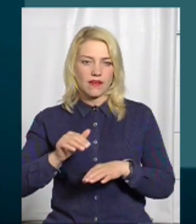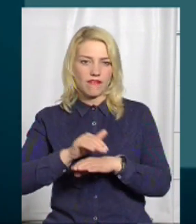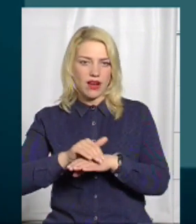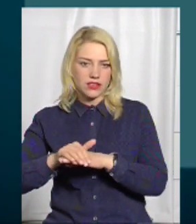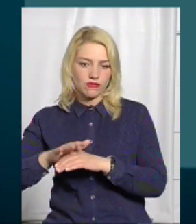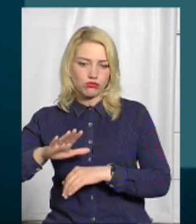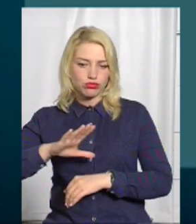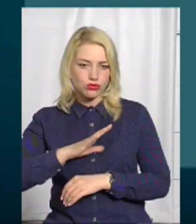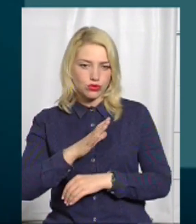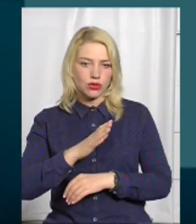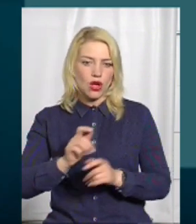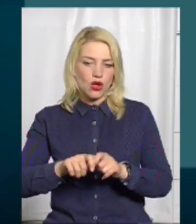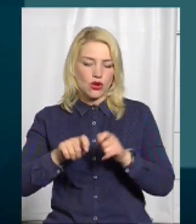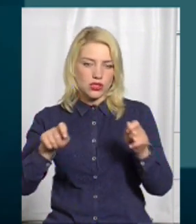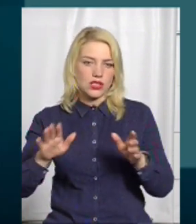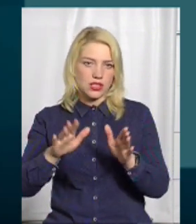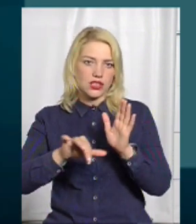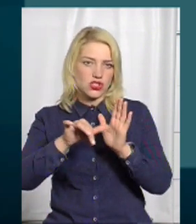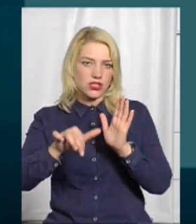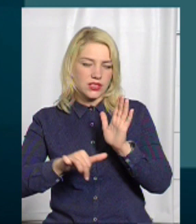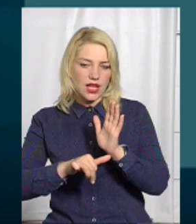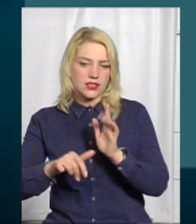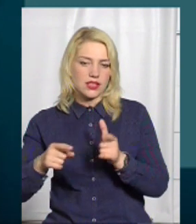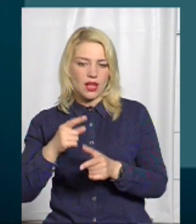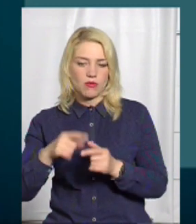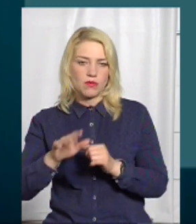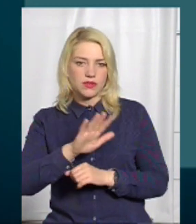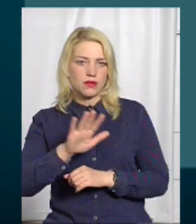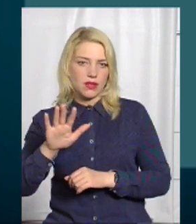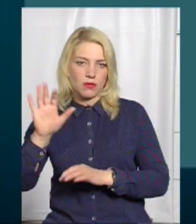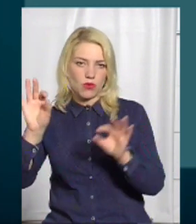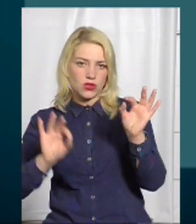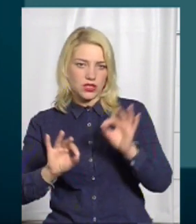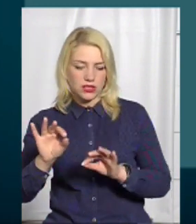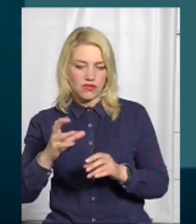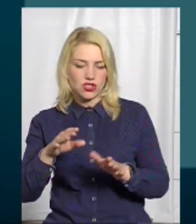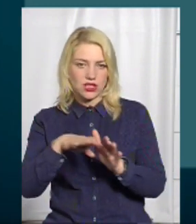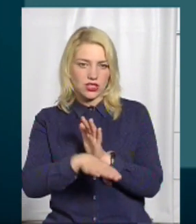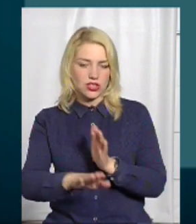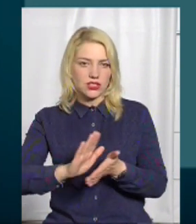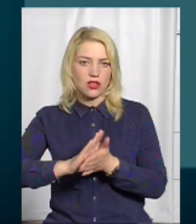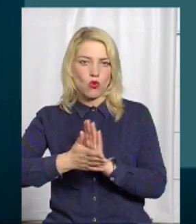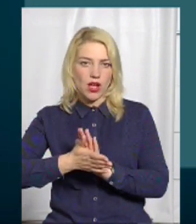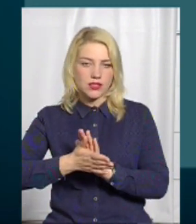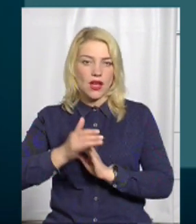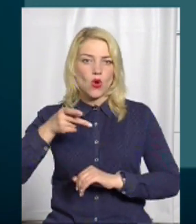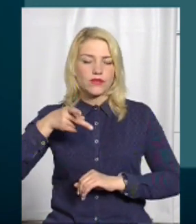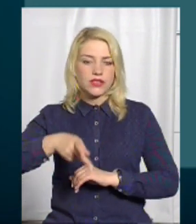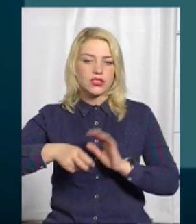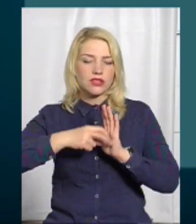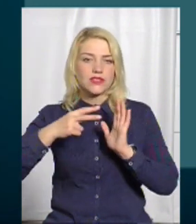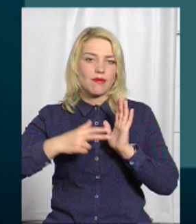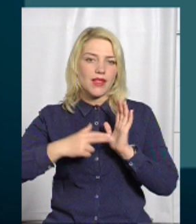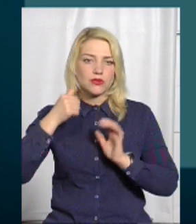було розкрито всього 16 або 55%. Ще гірша ситуація. У 2018